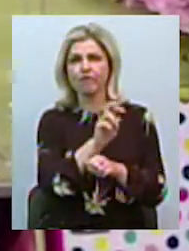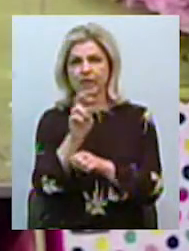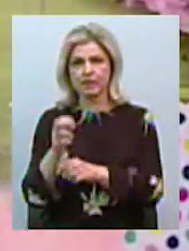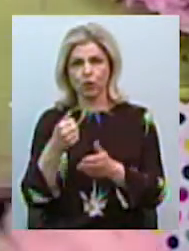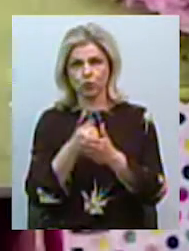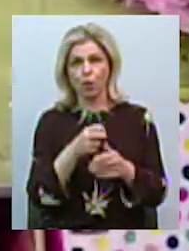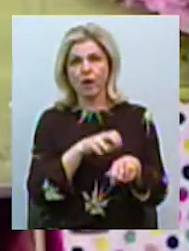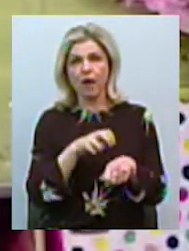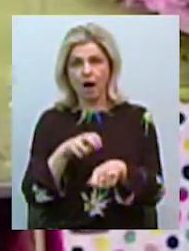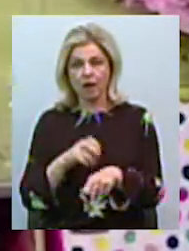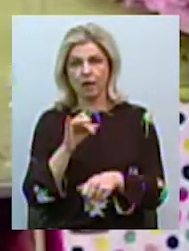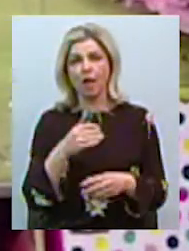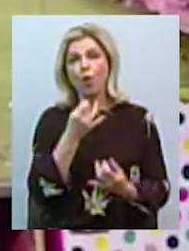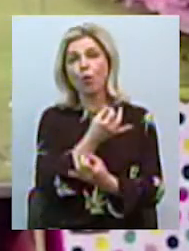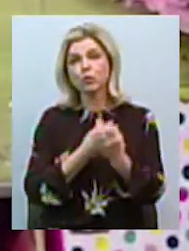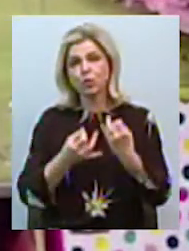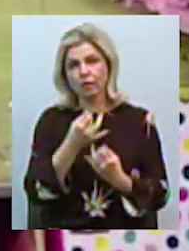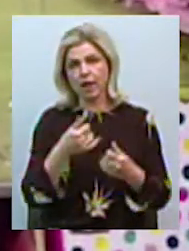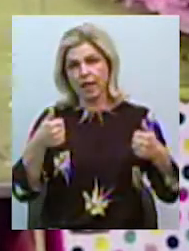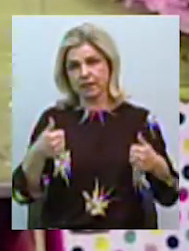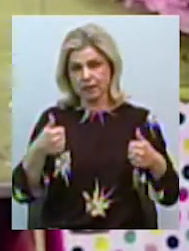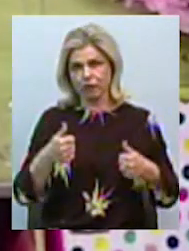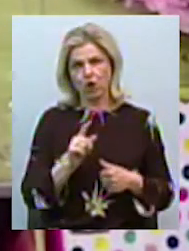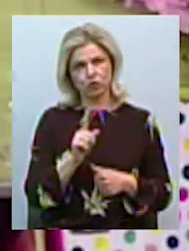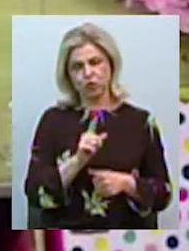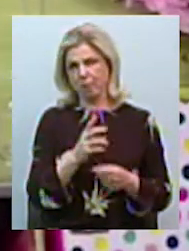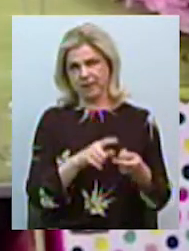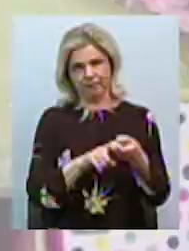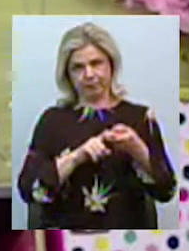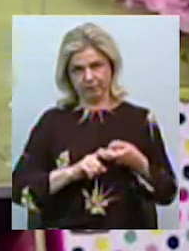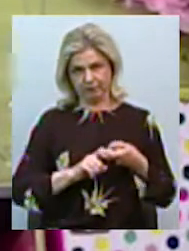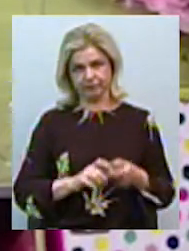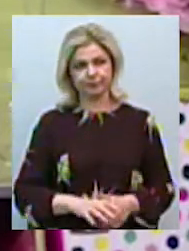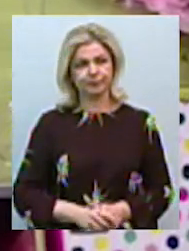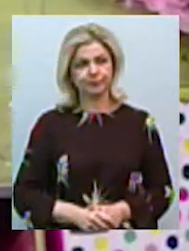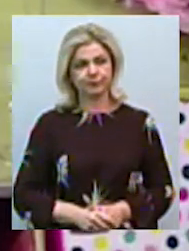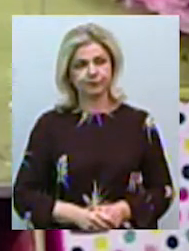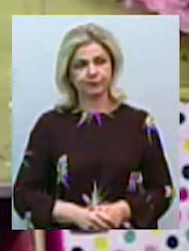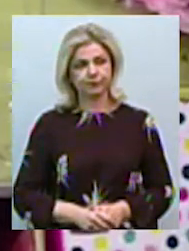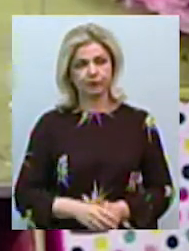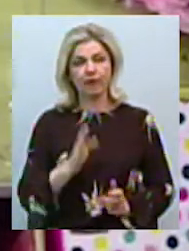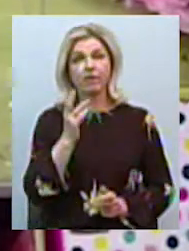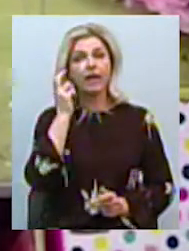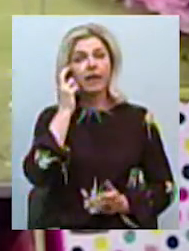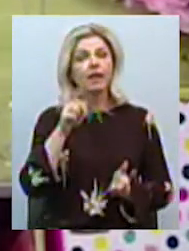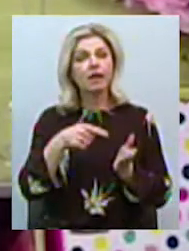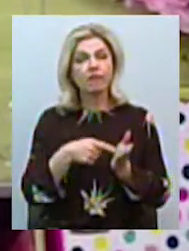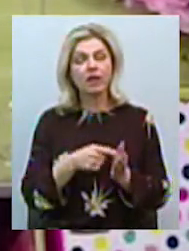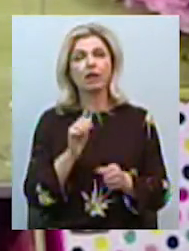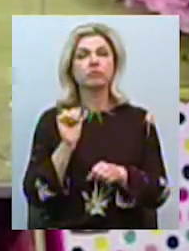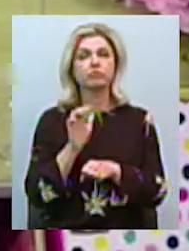проконсультуватися дистанційно, аби не наражати себе на потенційну небезпеку. У Києві, наприклад, видали